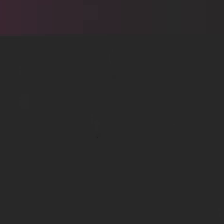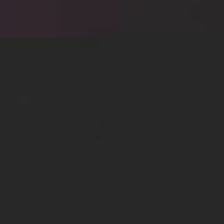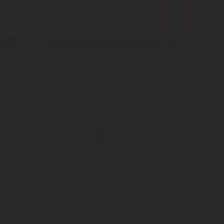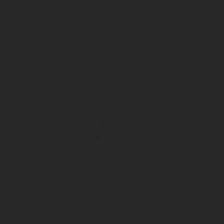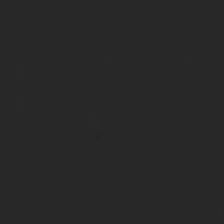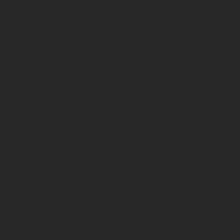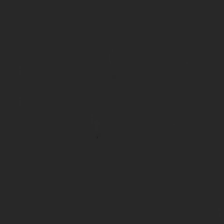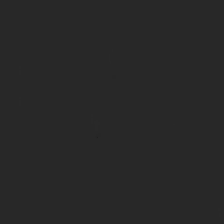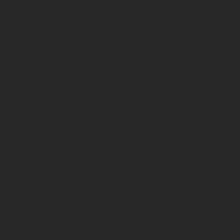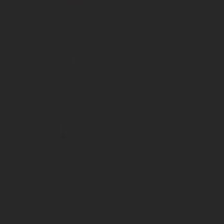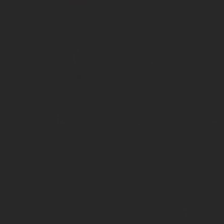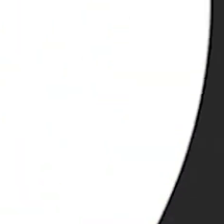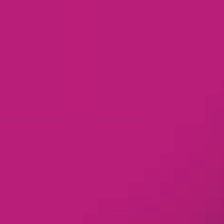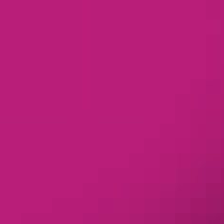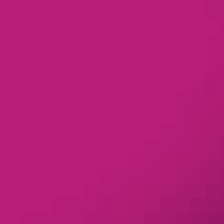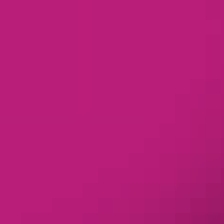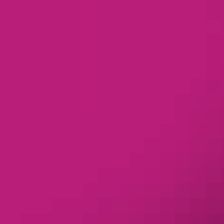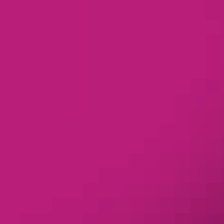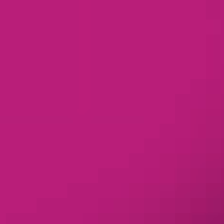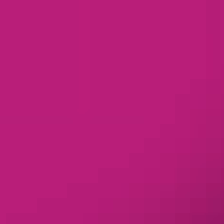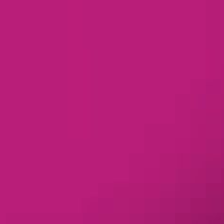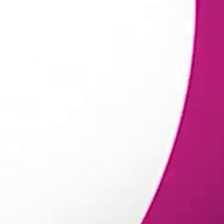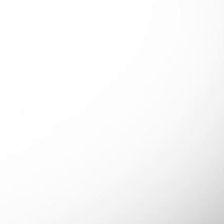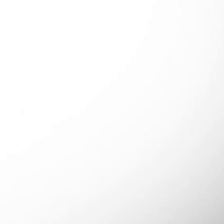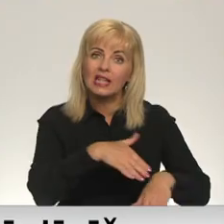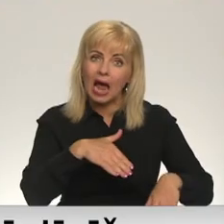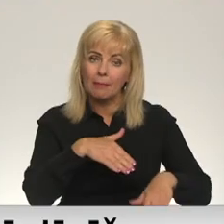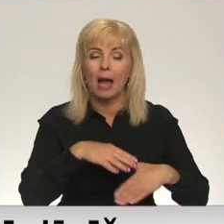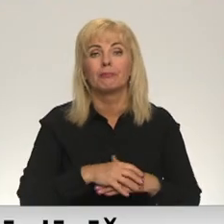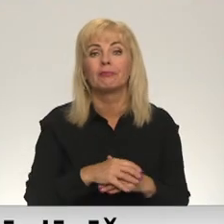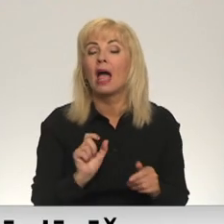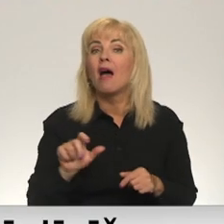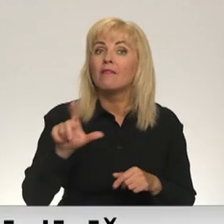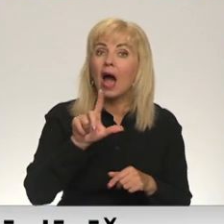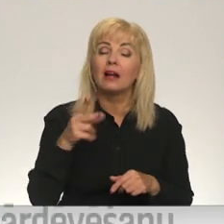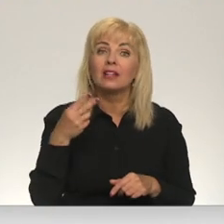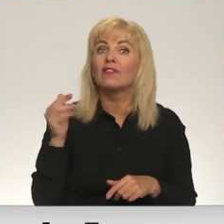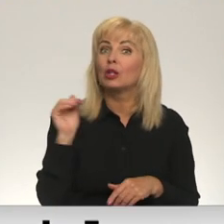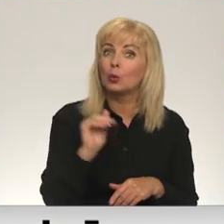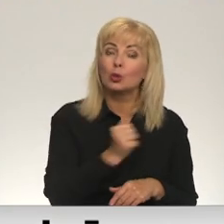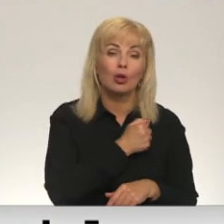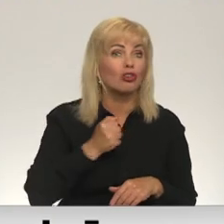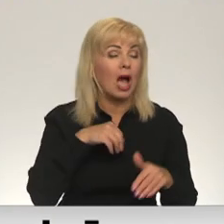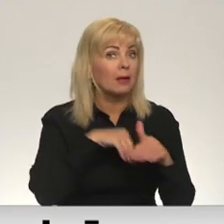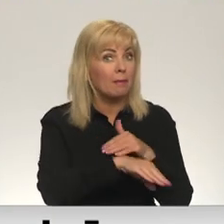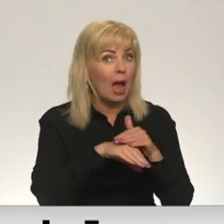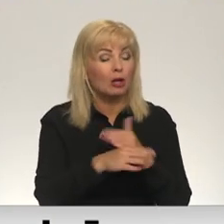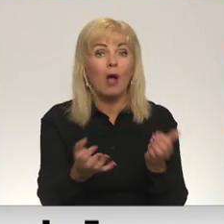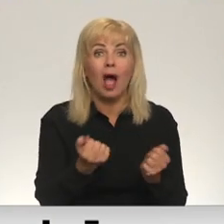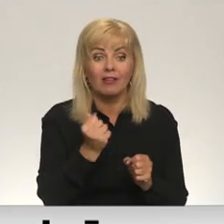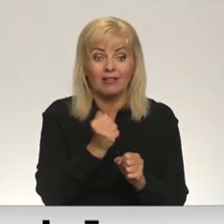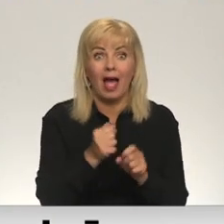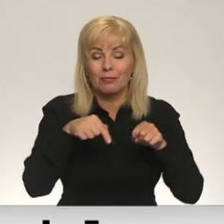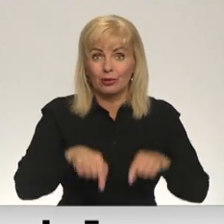Re! Viss ēters ir te! Vairāk nekā 2000 karbēgļu atraduši darbu